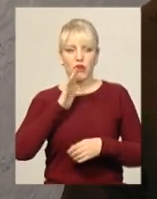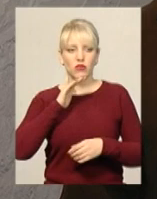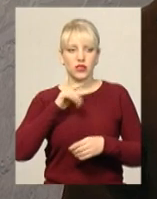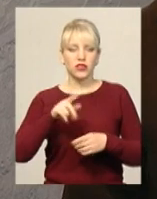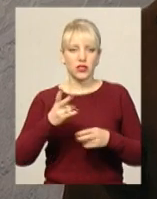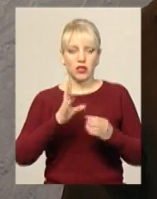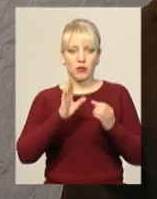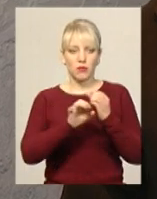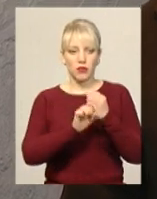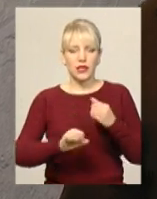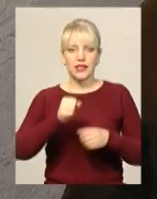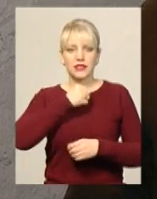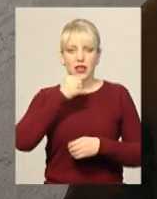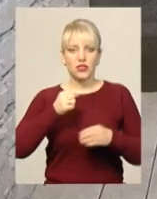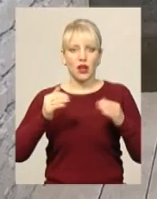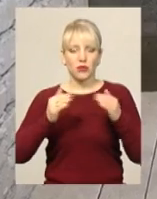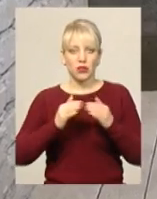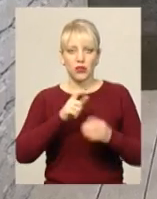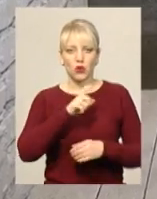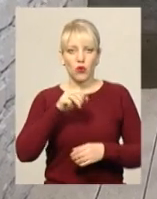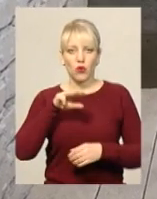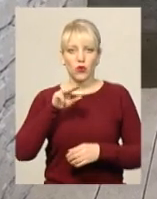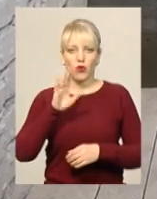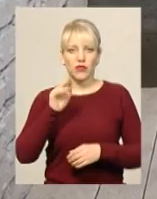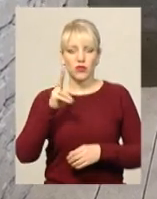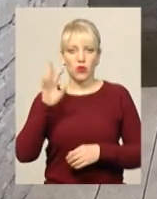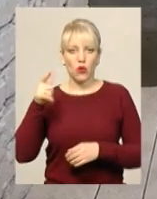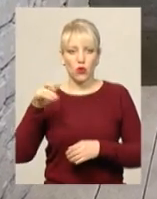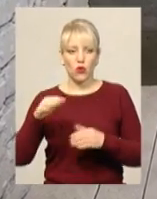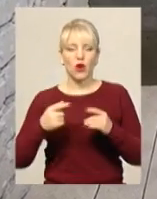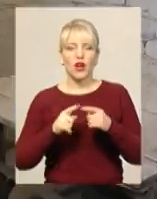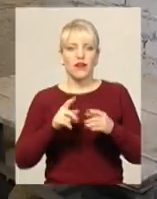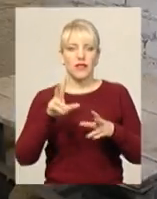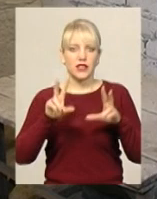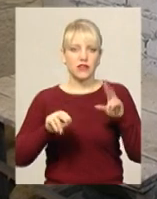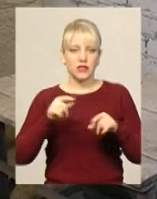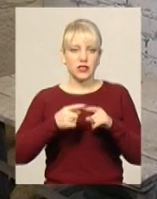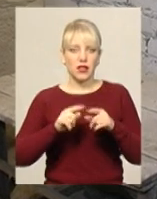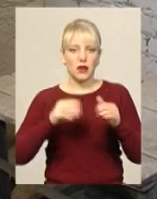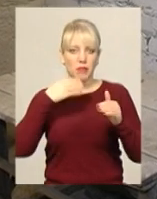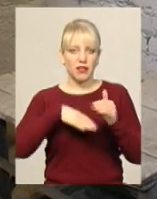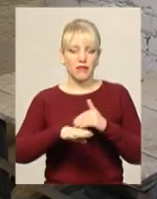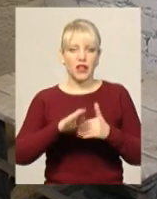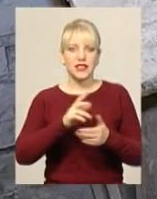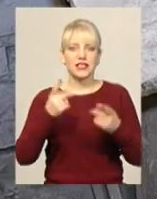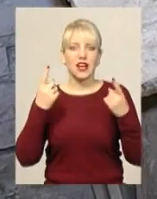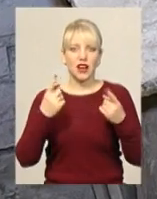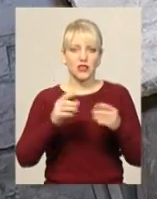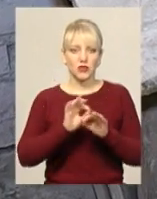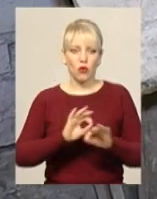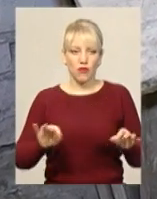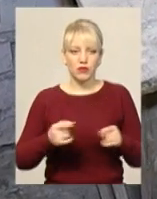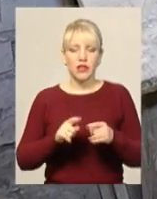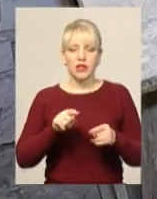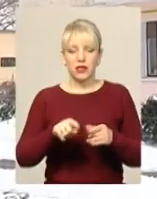провести». Старша будинку на вулиці Хотовицького хмельничанка Людмила Дзюбінська називає цей підвал зразковим. Бо тут чисто, скрізь освітлення є лавка та